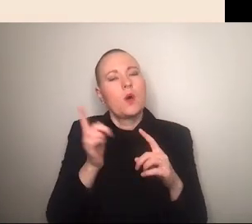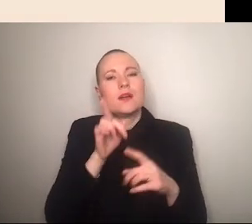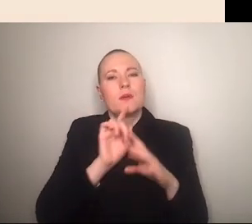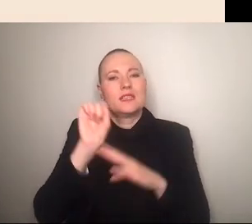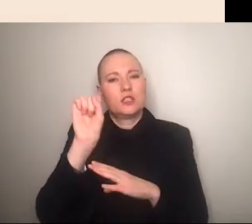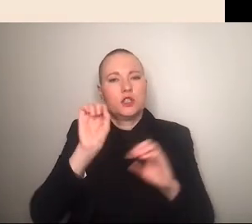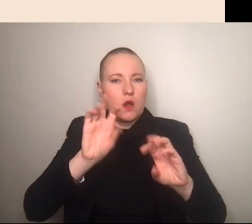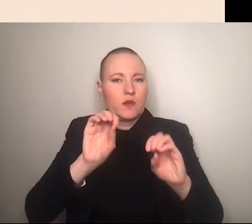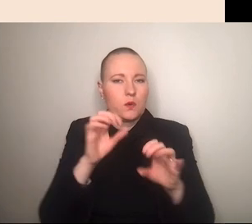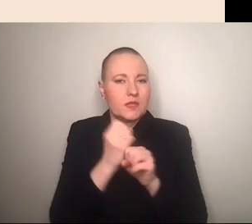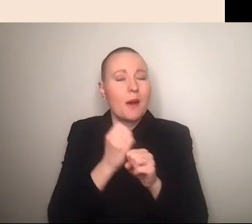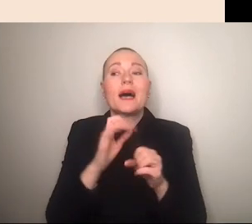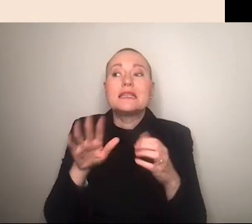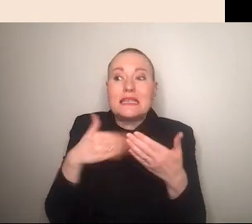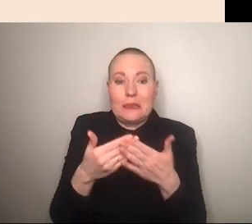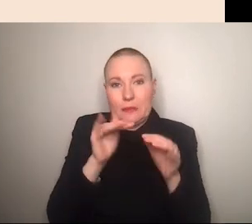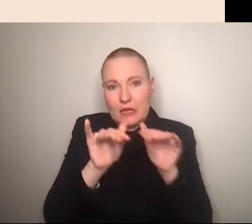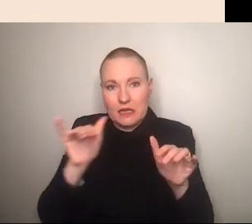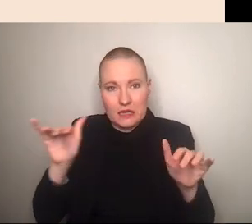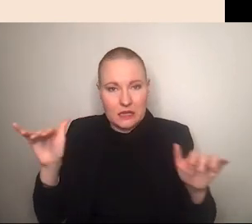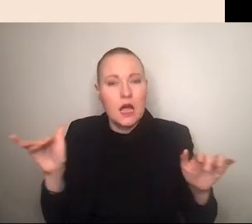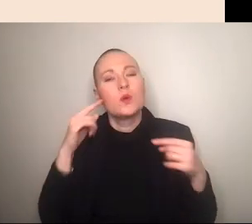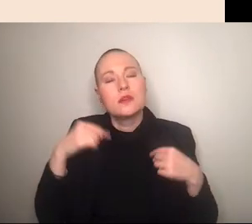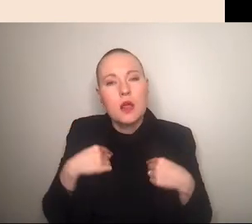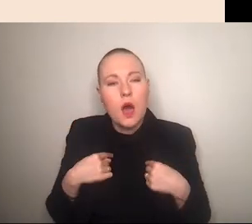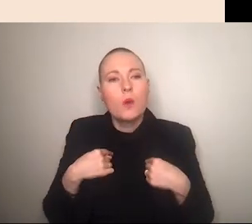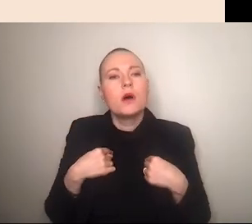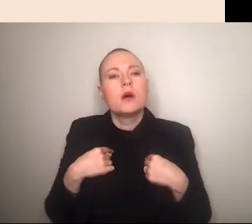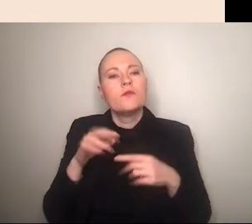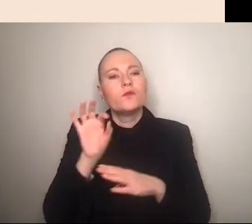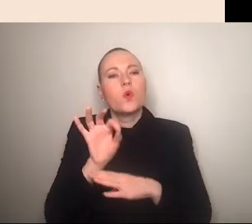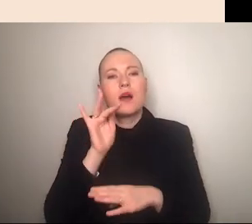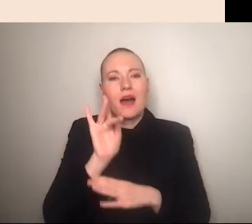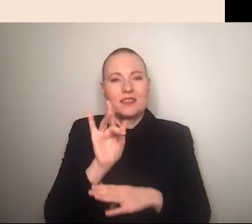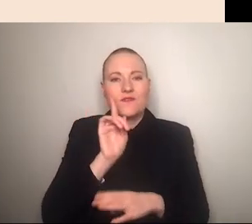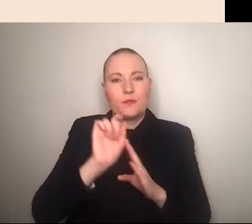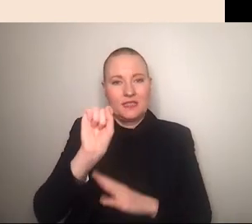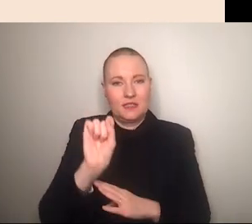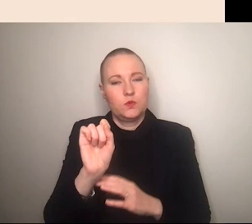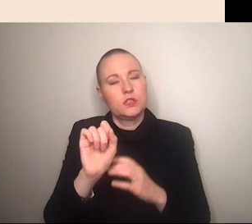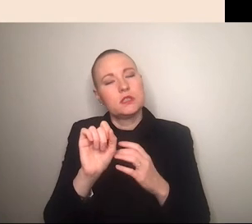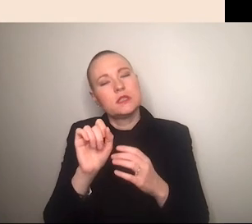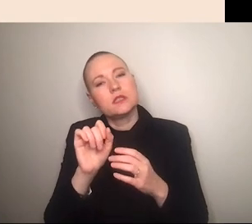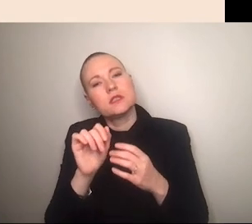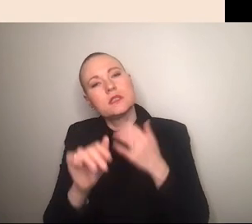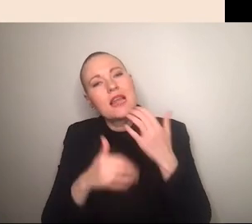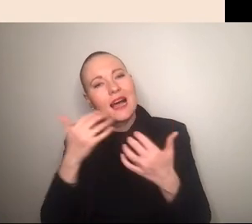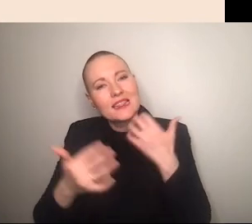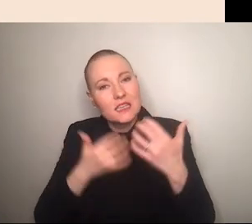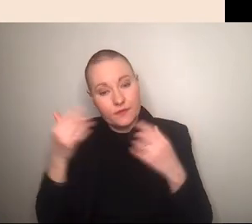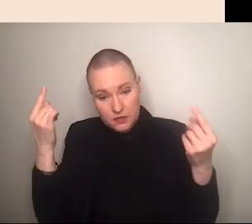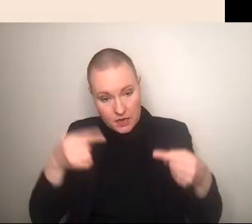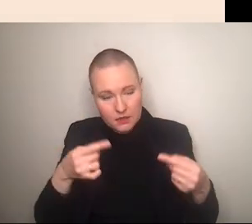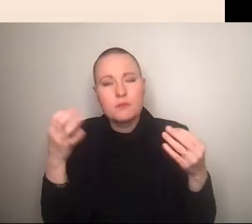aufklärungsarbeit statt und ich glaube um diesen antifeministischen narrativen etwas entgegenzusetzen braucht es eben